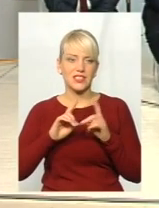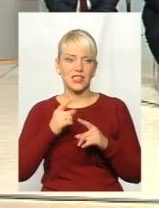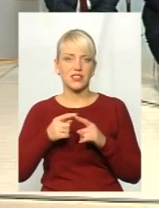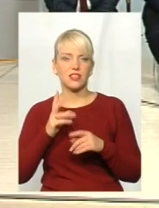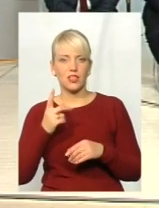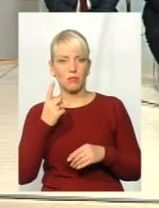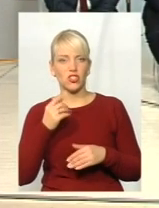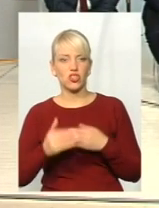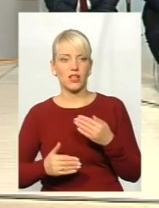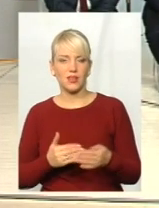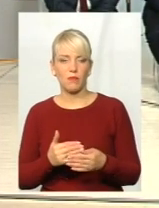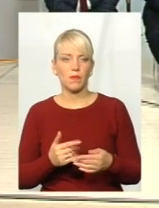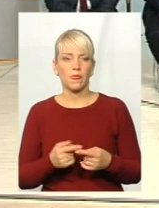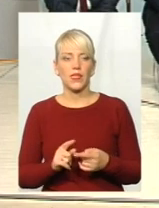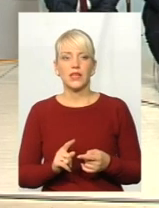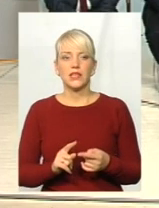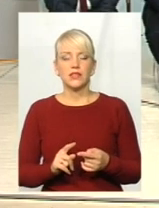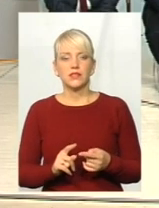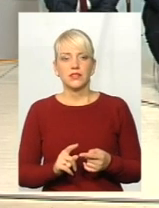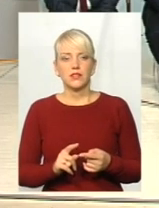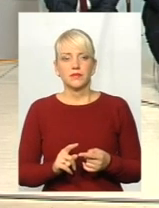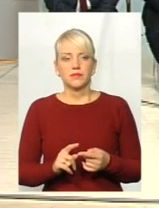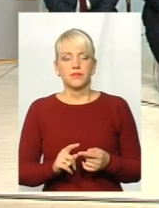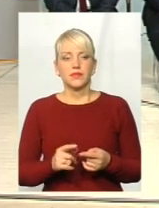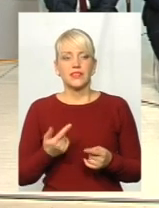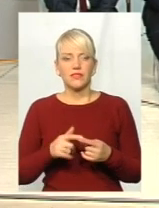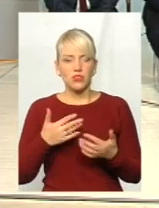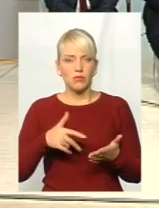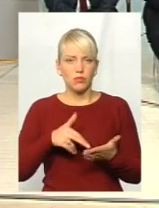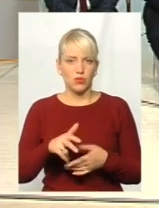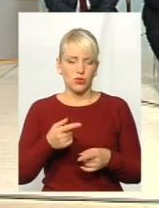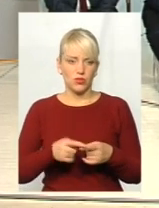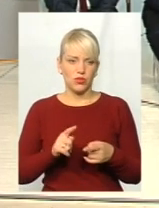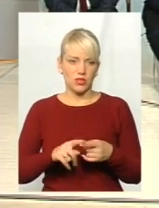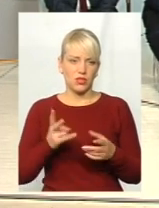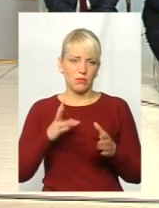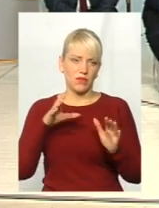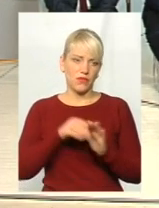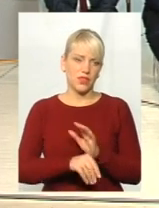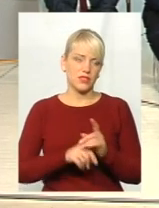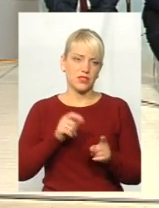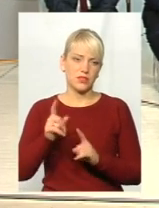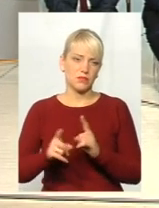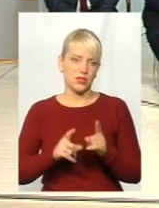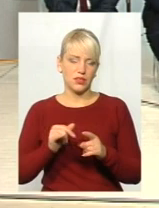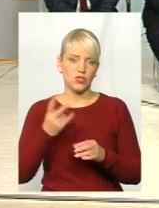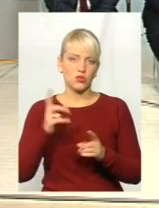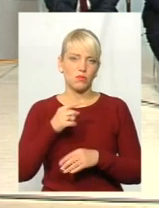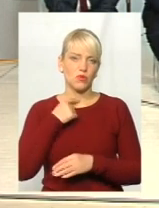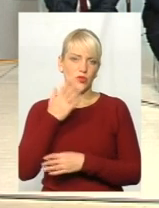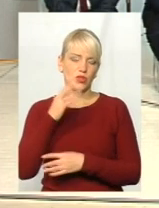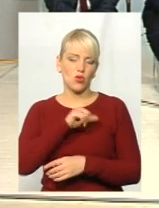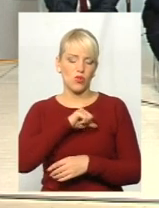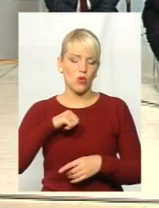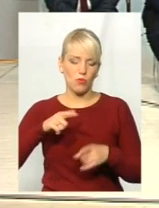перший етап. Далі ще має бути... Процедура пройдена, там тільки треба внести зміни, щоб ми проголосували. Але саме слово –